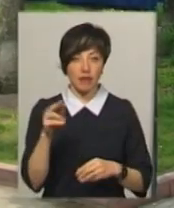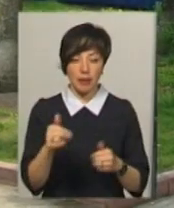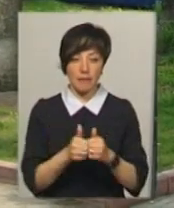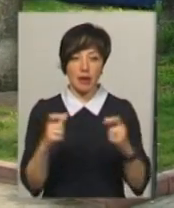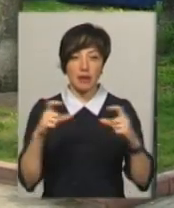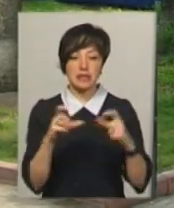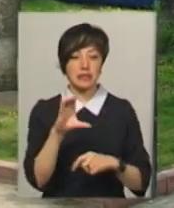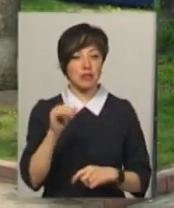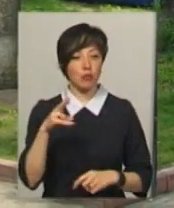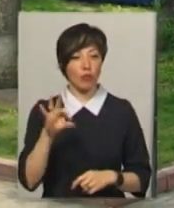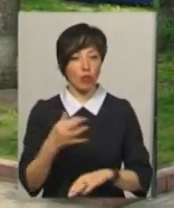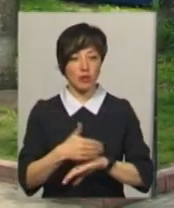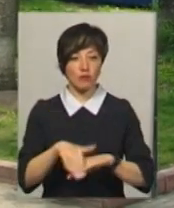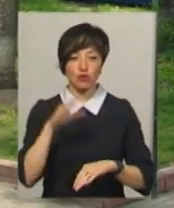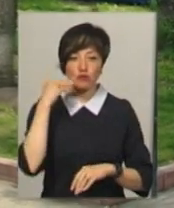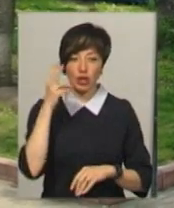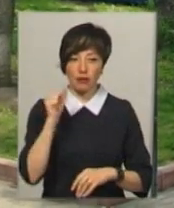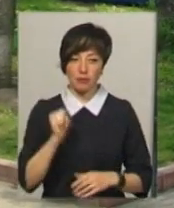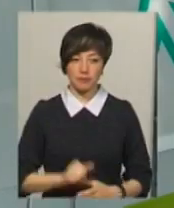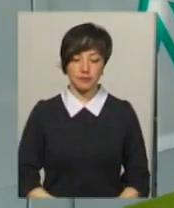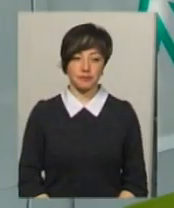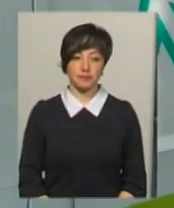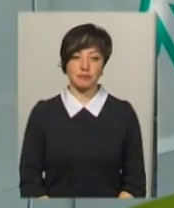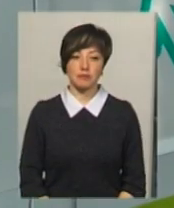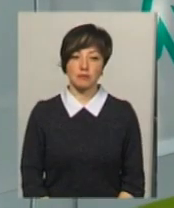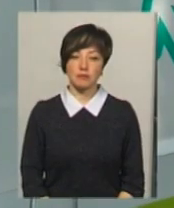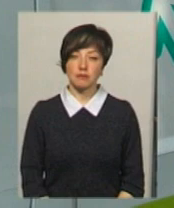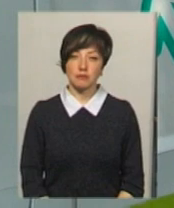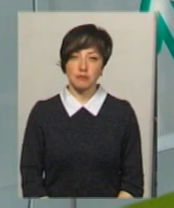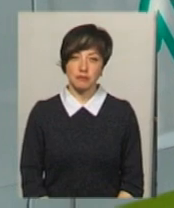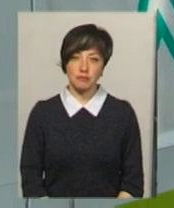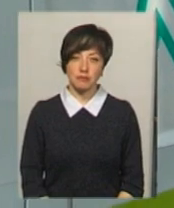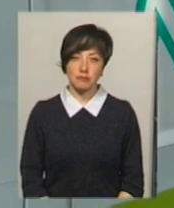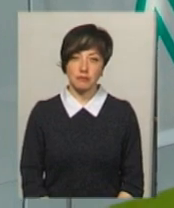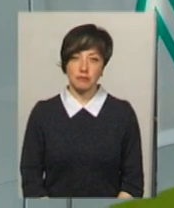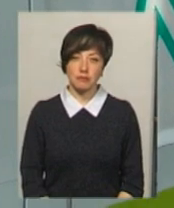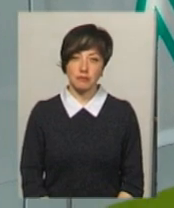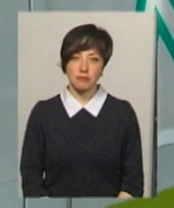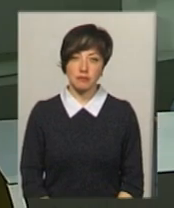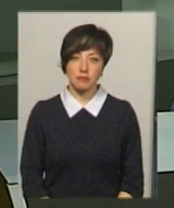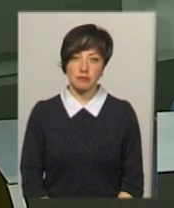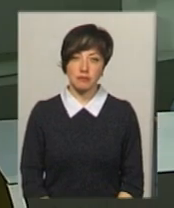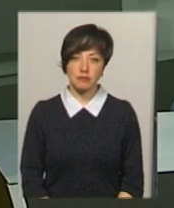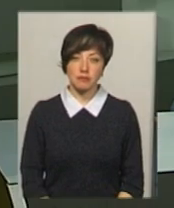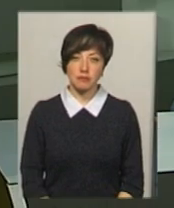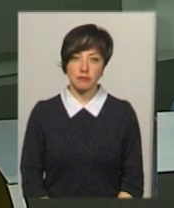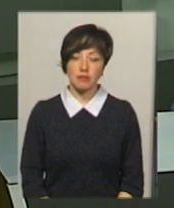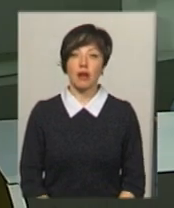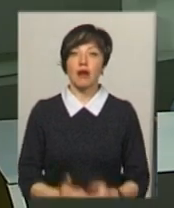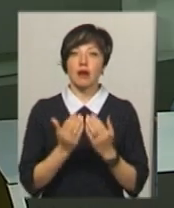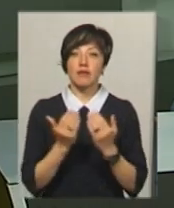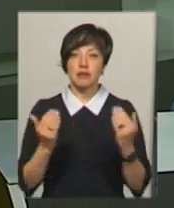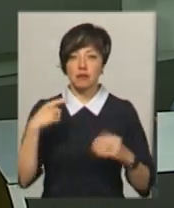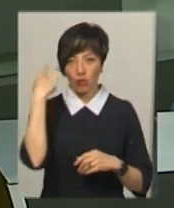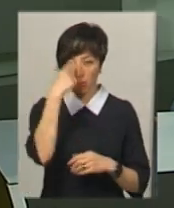біля магазину «Сільпо», що на вулиці Шевченка. Тетяна Ворожцова, Юрій Чорний, новини Поділля, Центр. Виставку